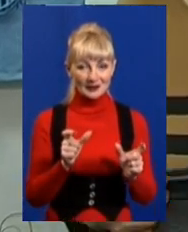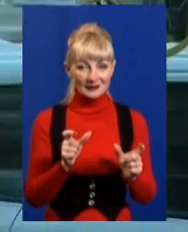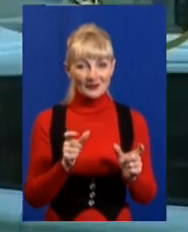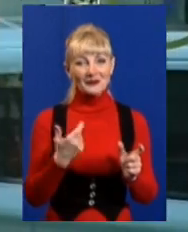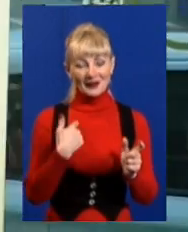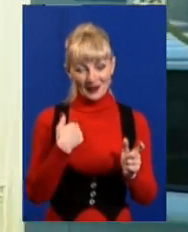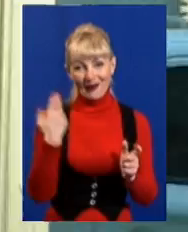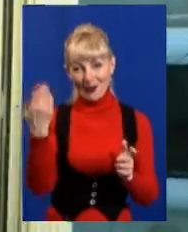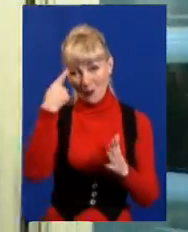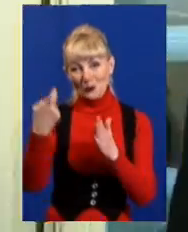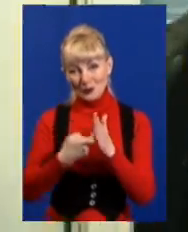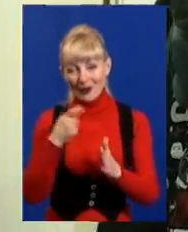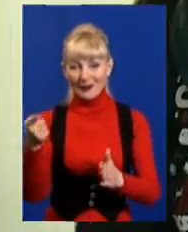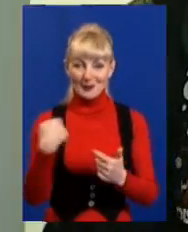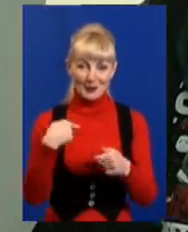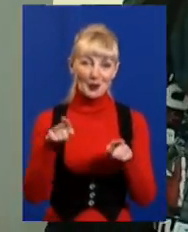пізнають.